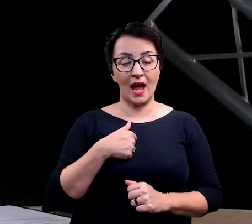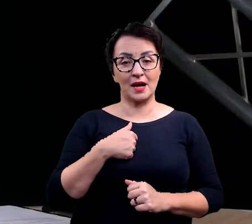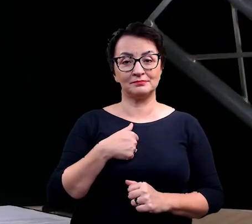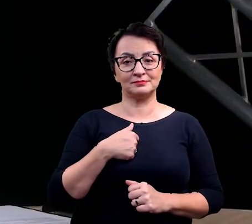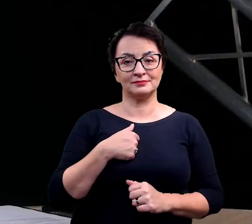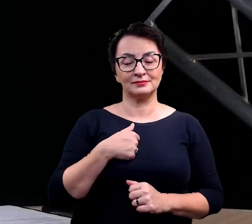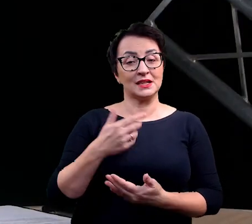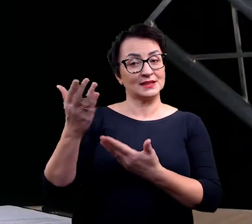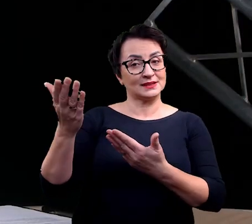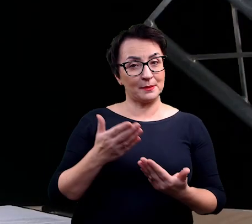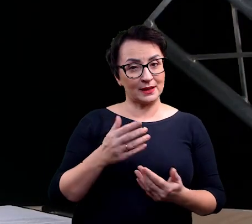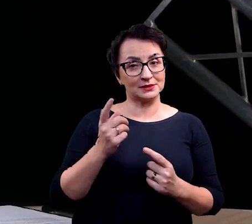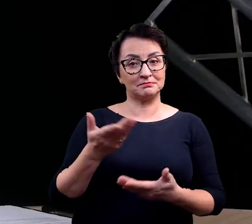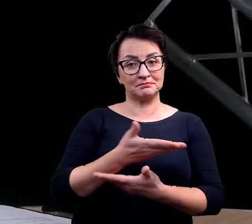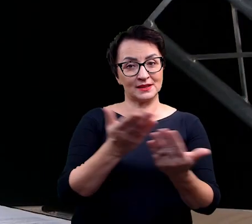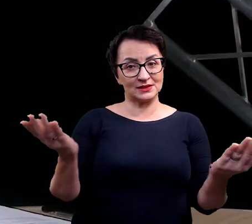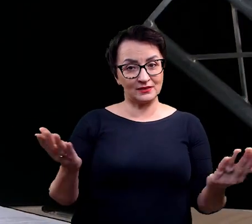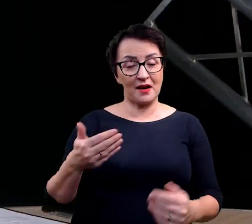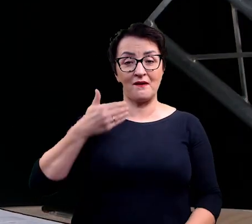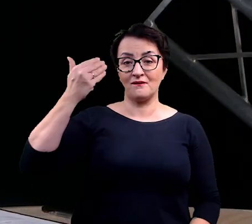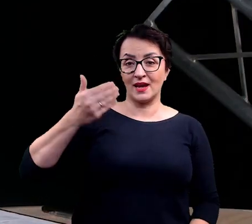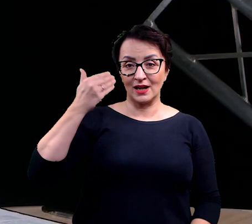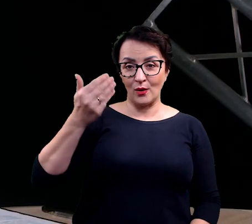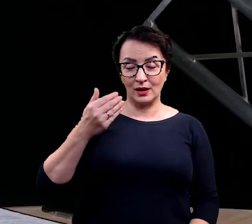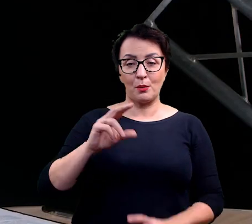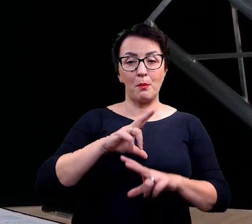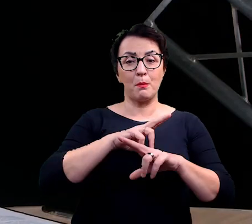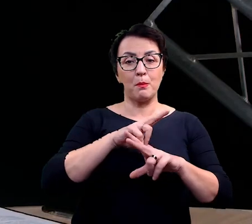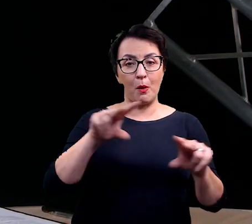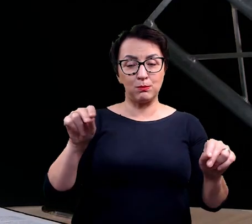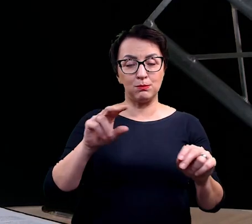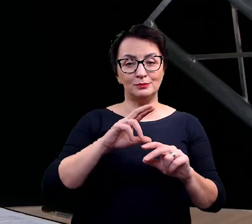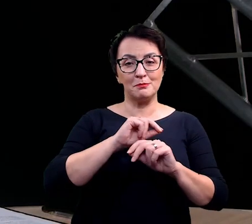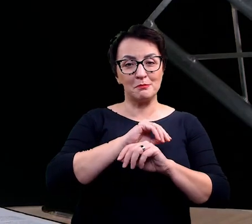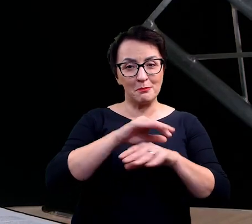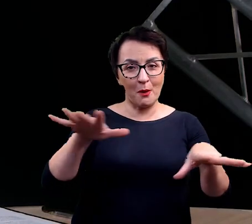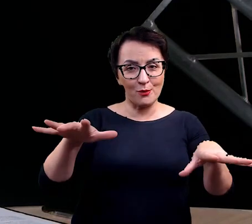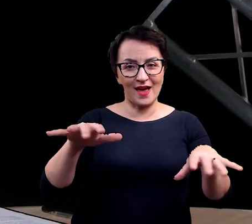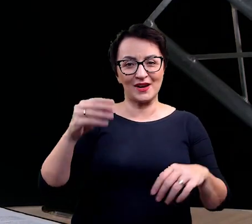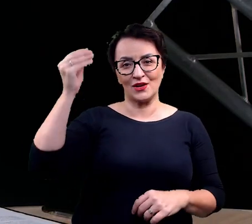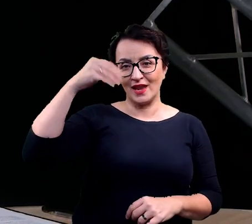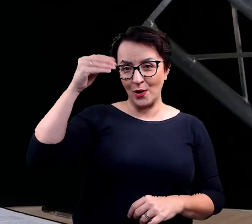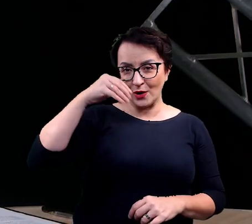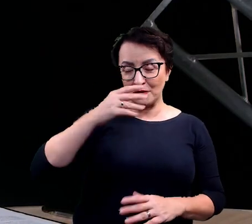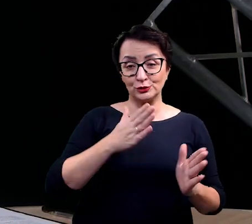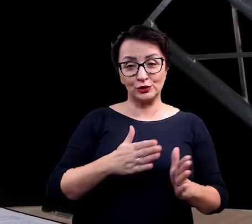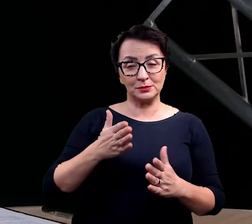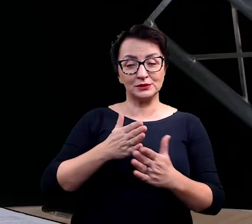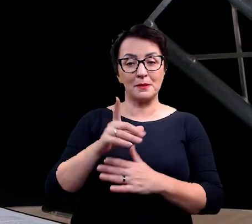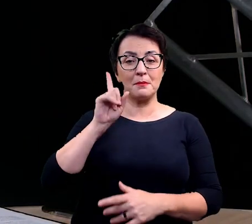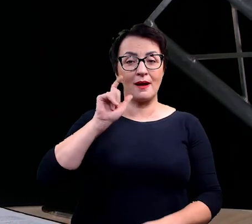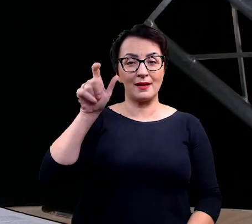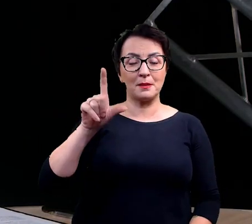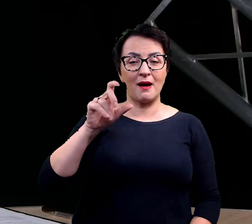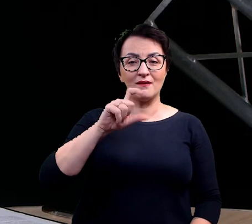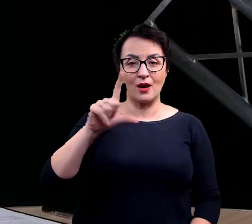takim razie zaproszę teraz na wykład popularnonaukowy, który został przygotowany przez Pawła Wąsowicza.